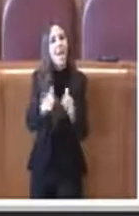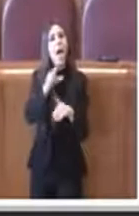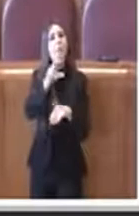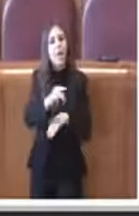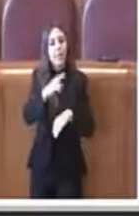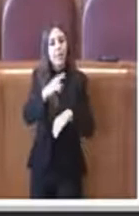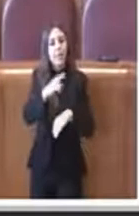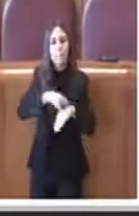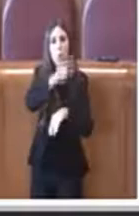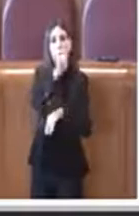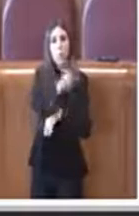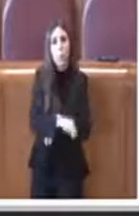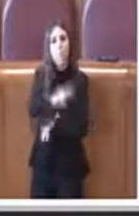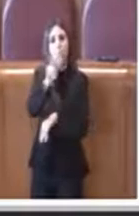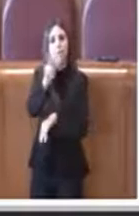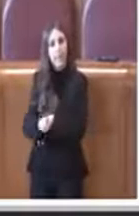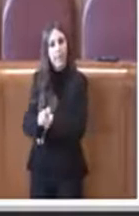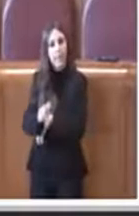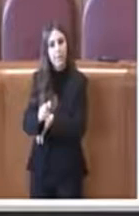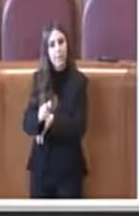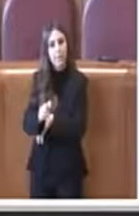settembre 2020